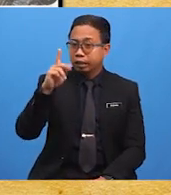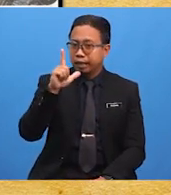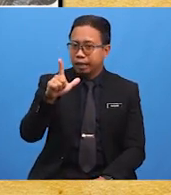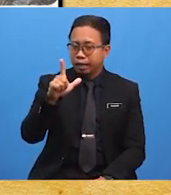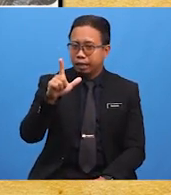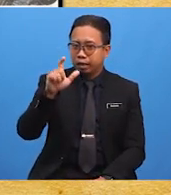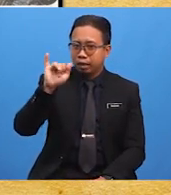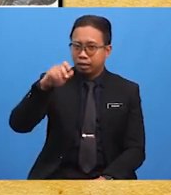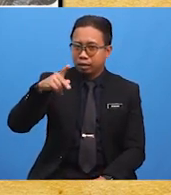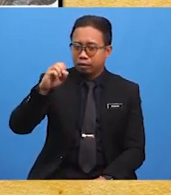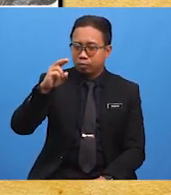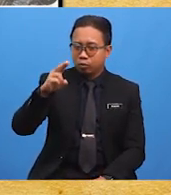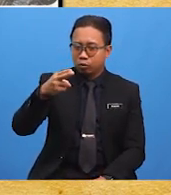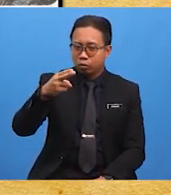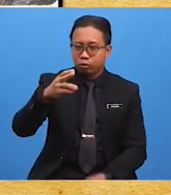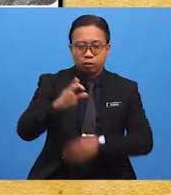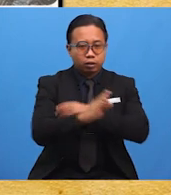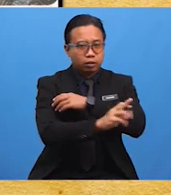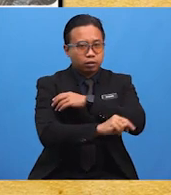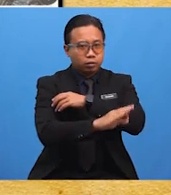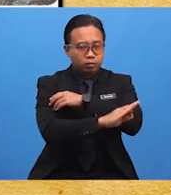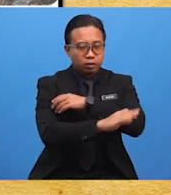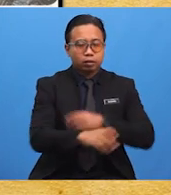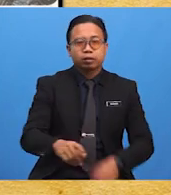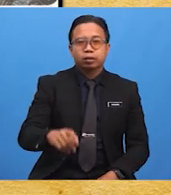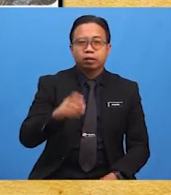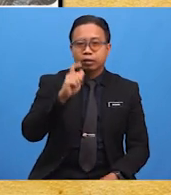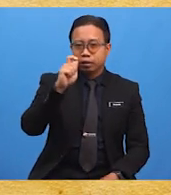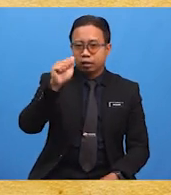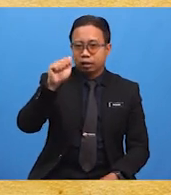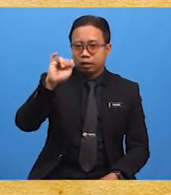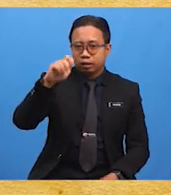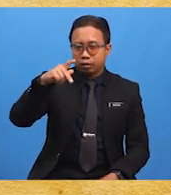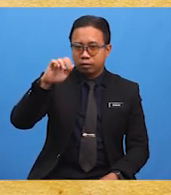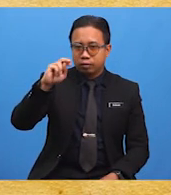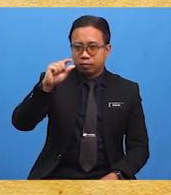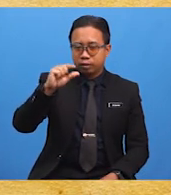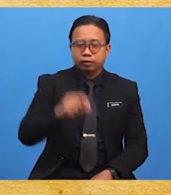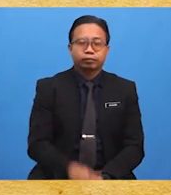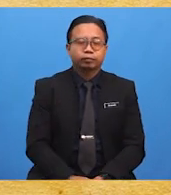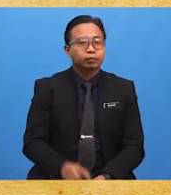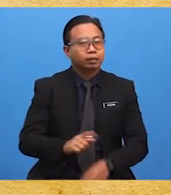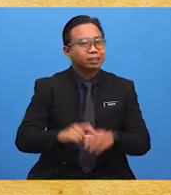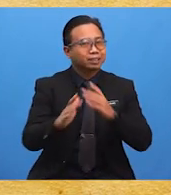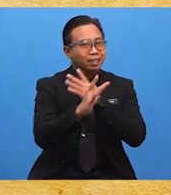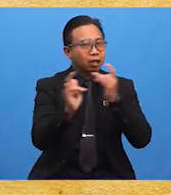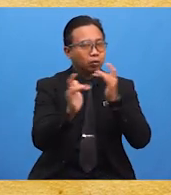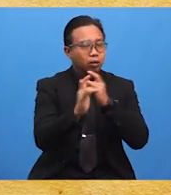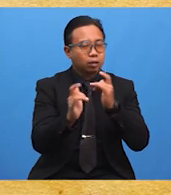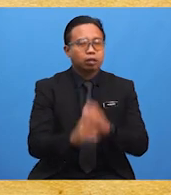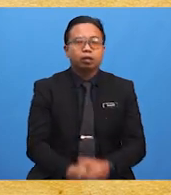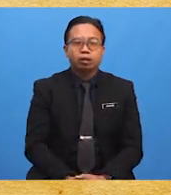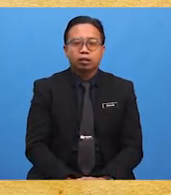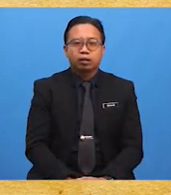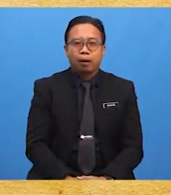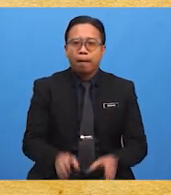Ipoh, Seremban dan Taiping. Di Sarawak, perkembangan bandar